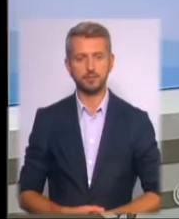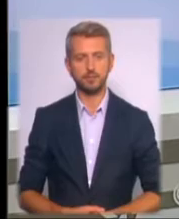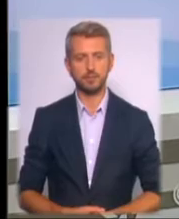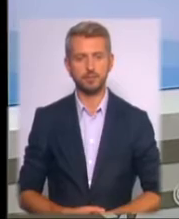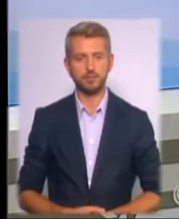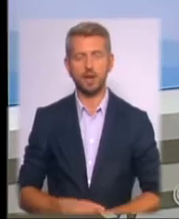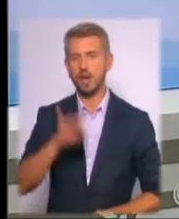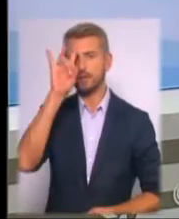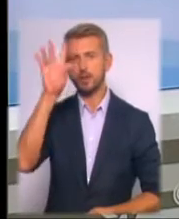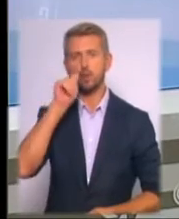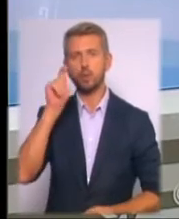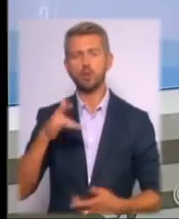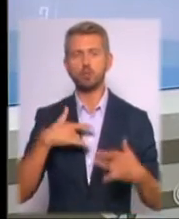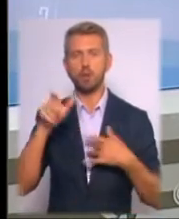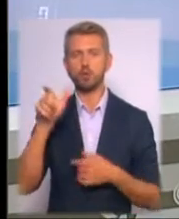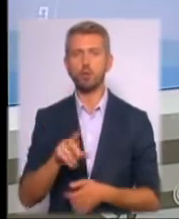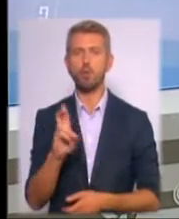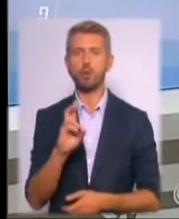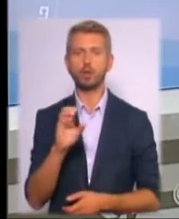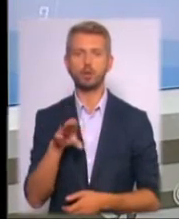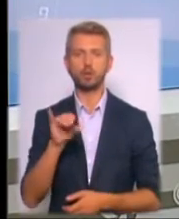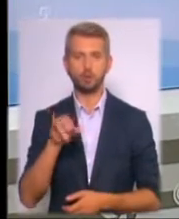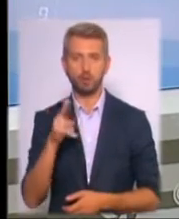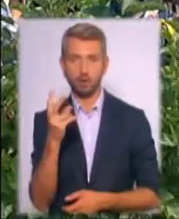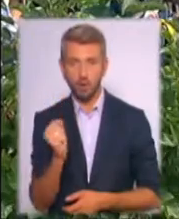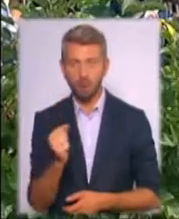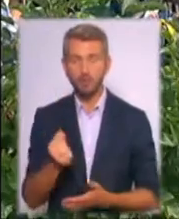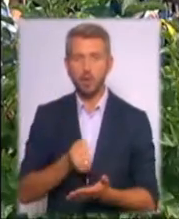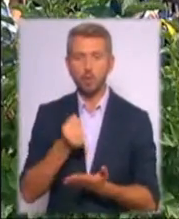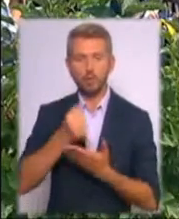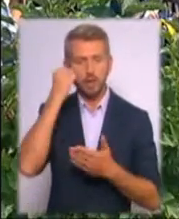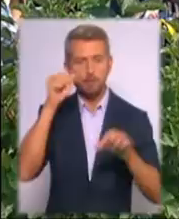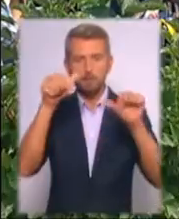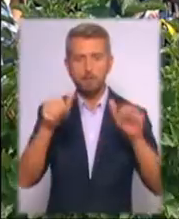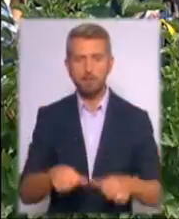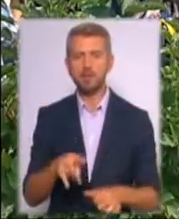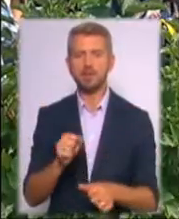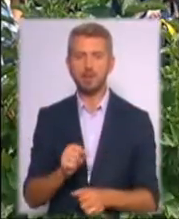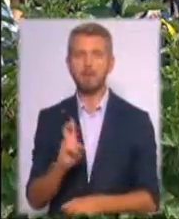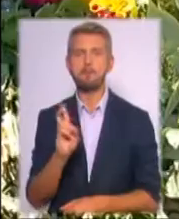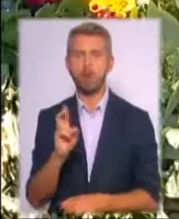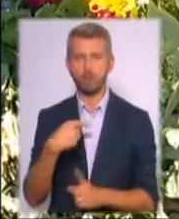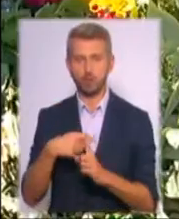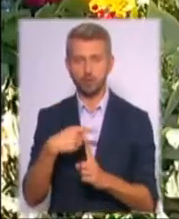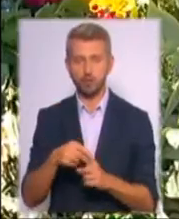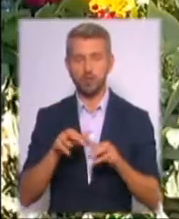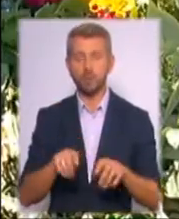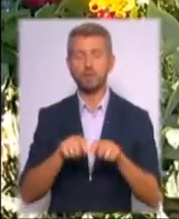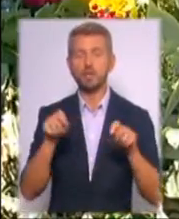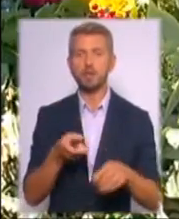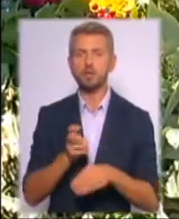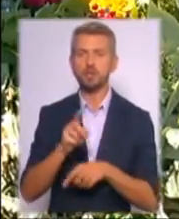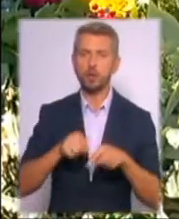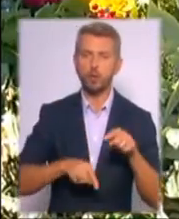Видатному українському актору Богданові Ступці встановили пам'ятник на байковому кладовищі. На церемонію відкриття прийшли родичі,